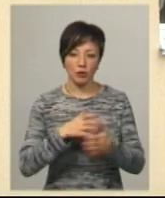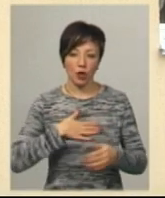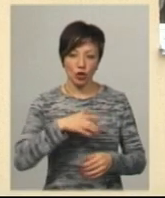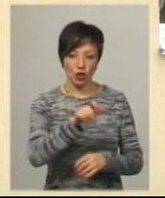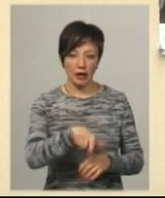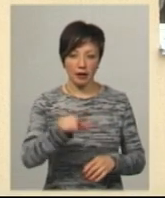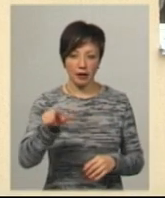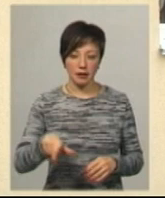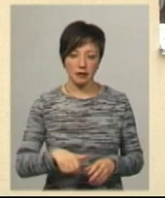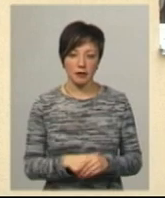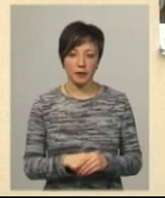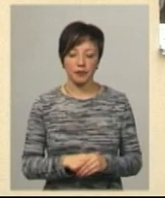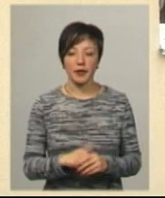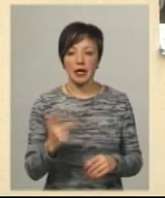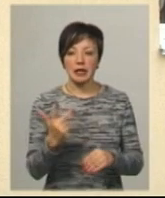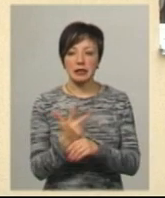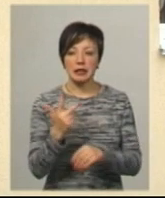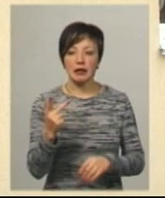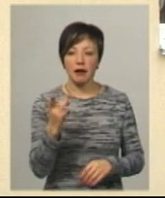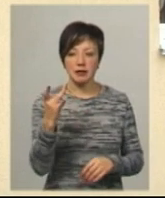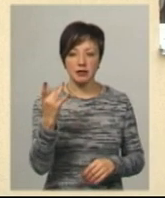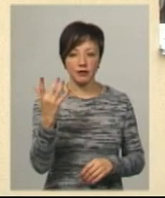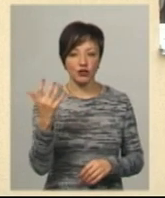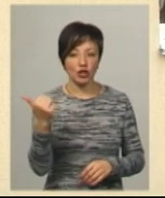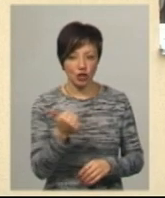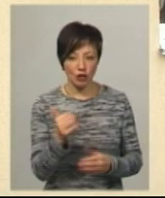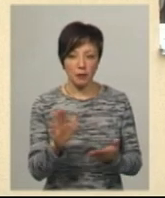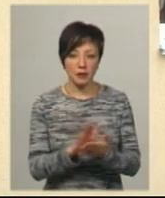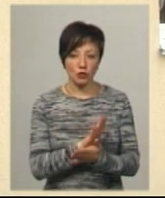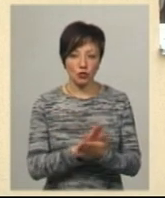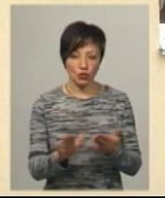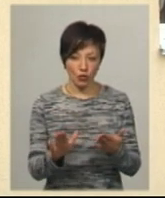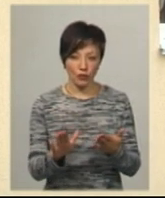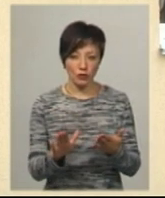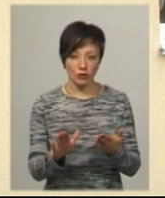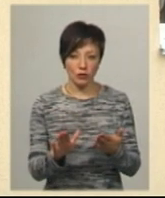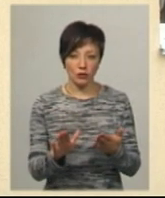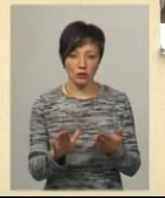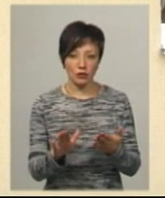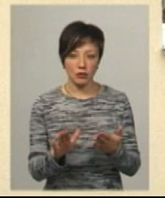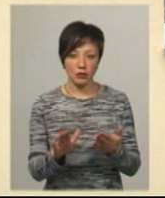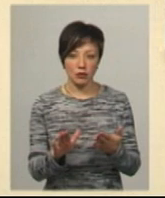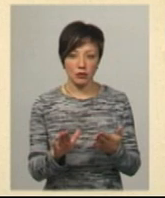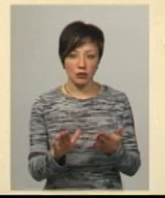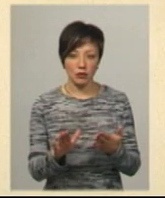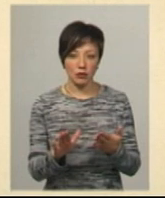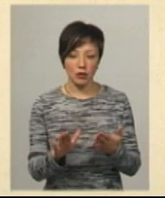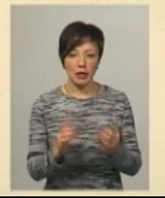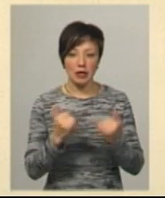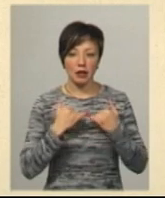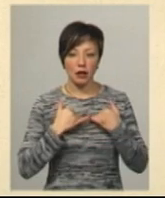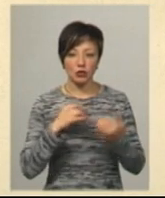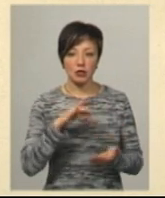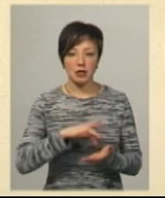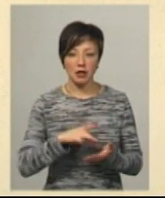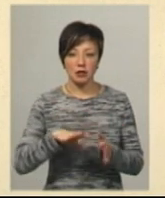клієнтів. Три рази на тиждень на безкоштовну для нашого центру